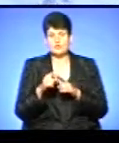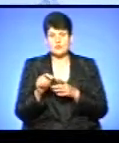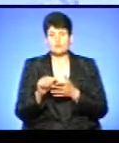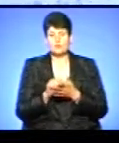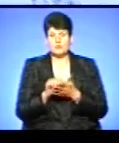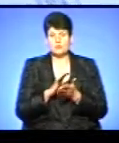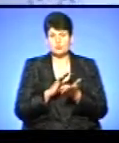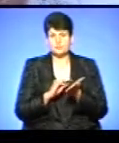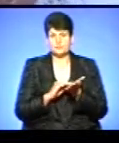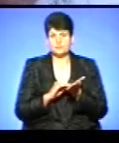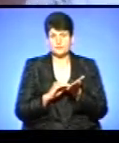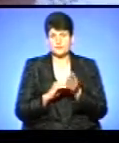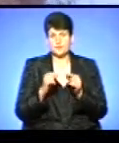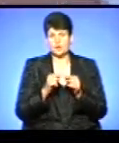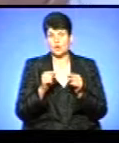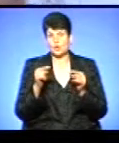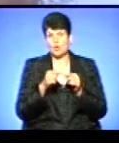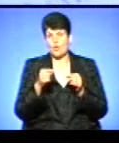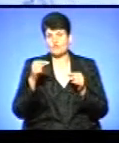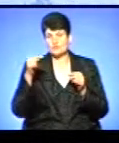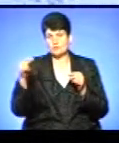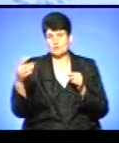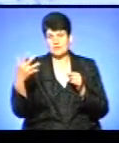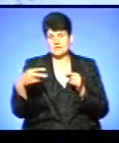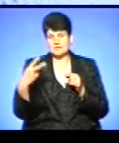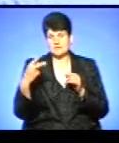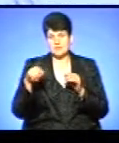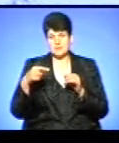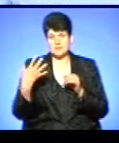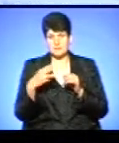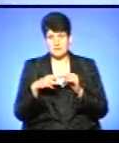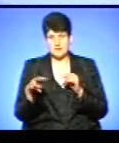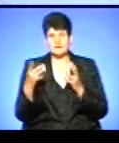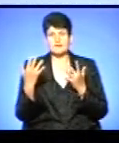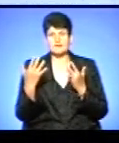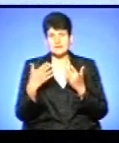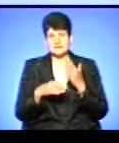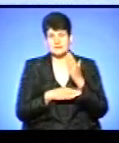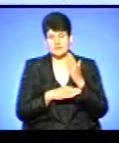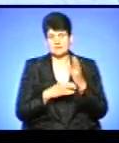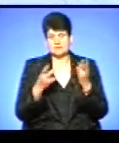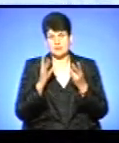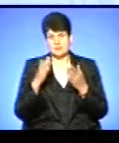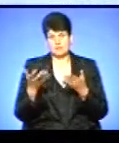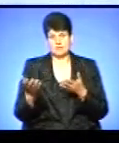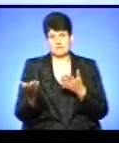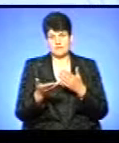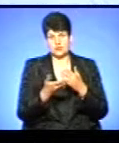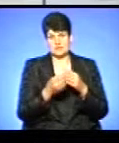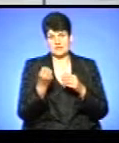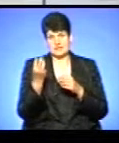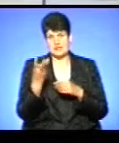документі було позначено довжину еко-стоянки 52,5 метри та кількість дерев, які підлягають виробці – 13.